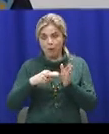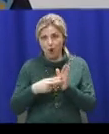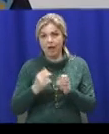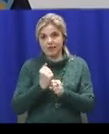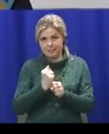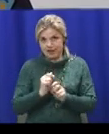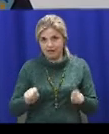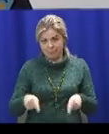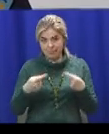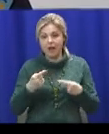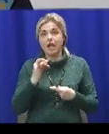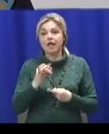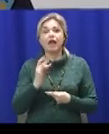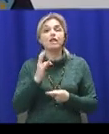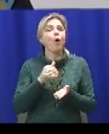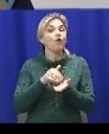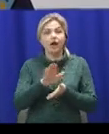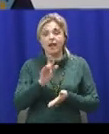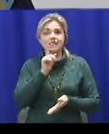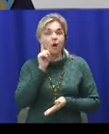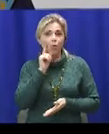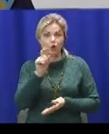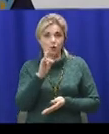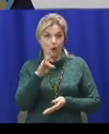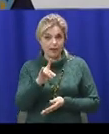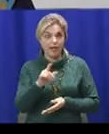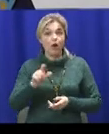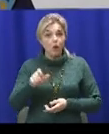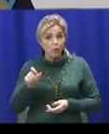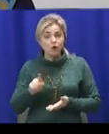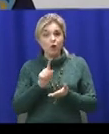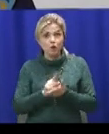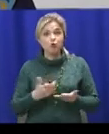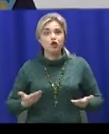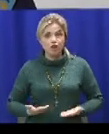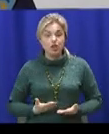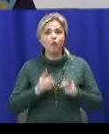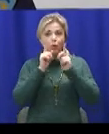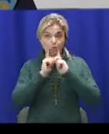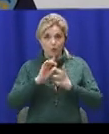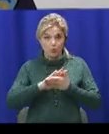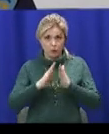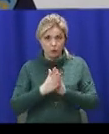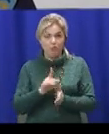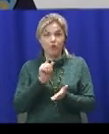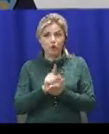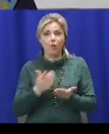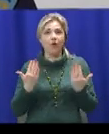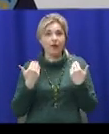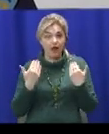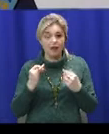має відмовлятися від наших зелених зон. Тобто, жителі має бути в комфортних умовах, вони має відпочинку. І я вважаю, що ближайше будущее – це